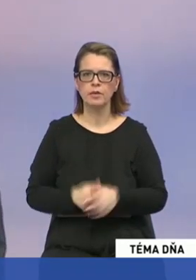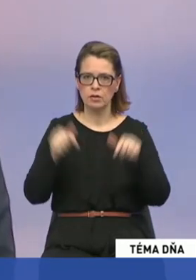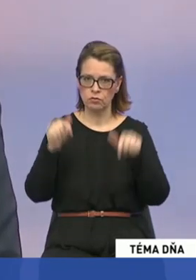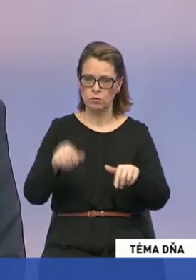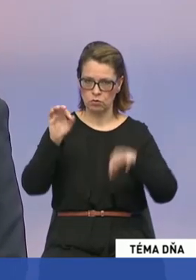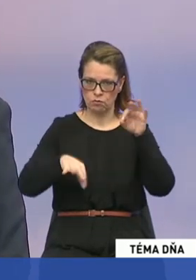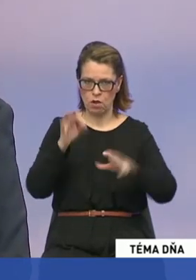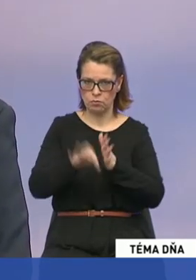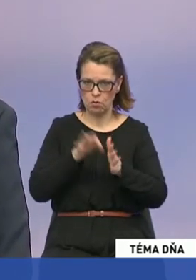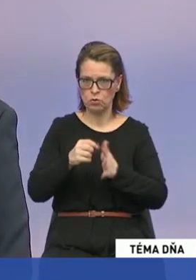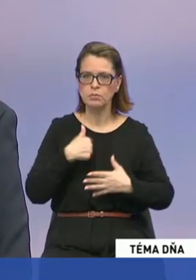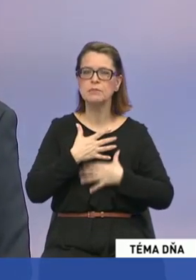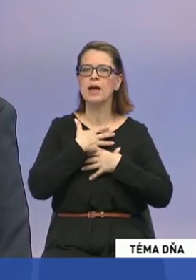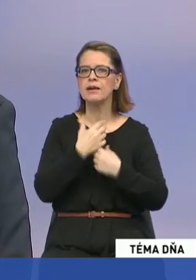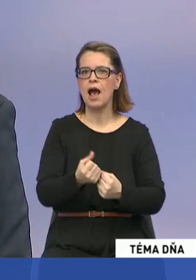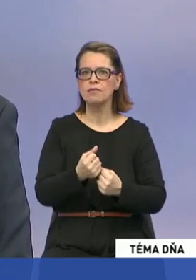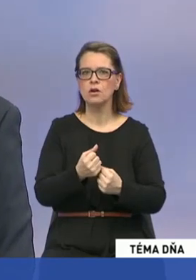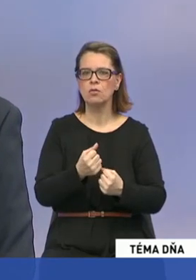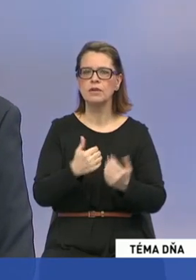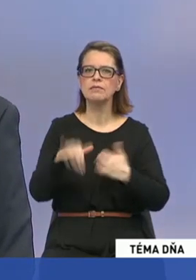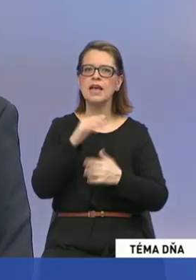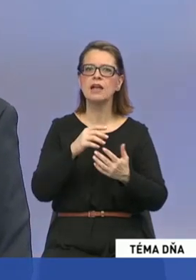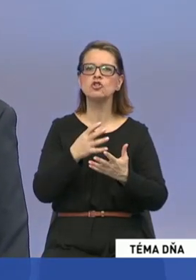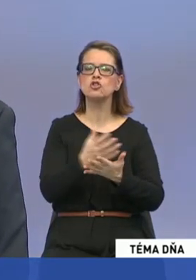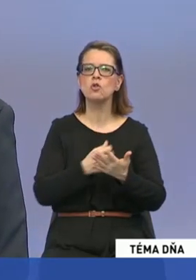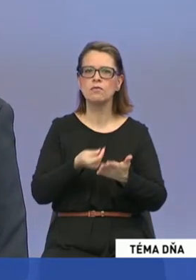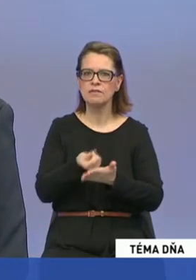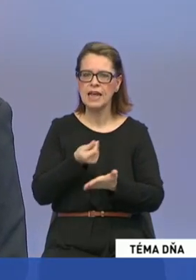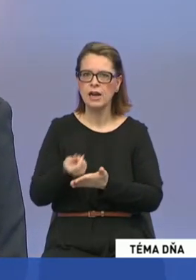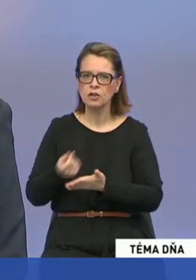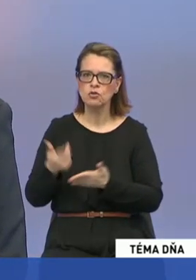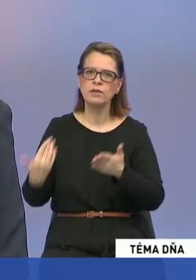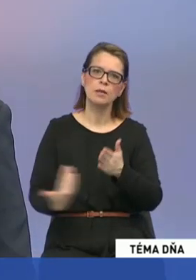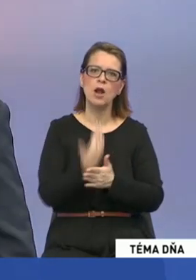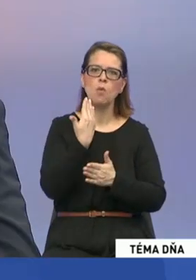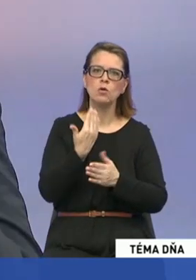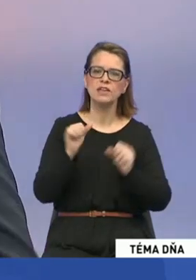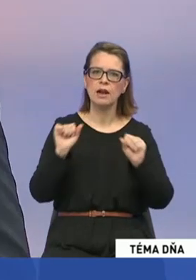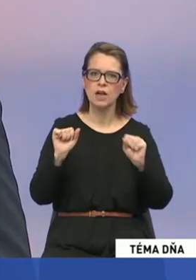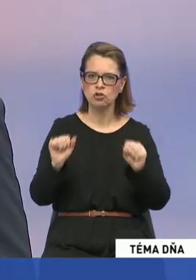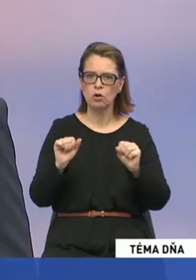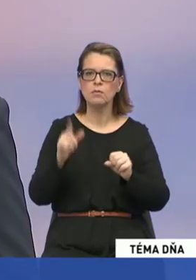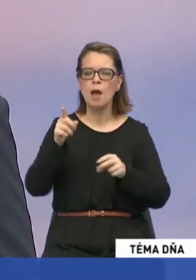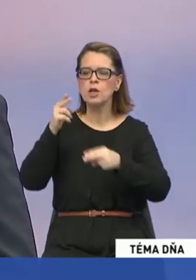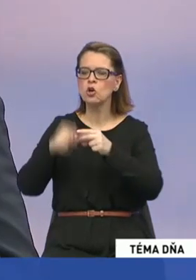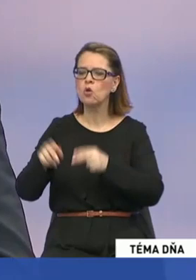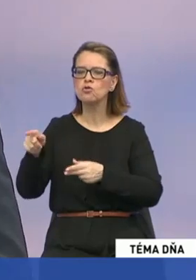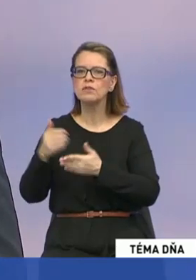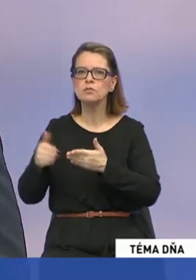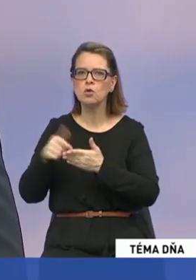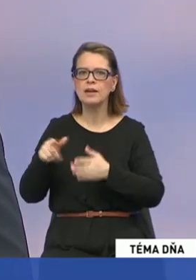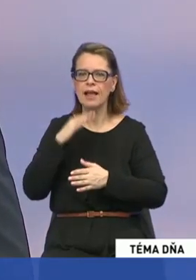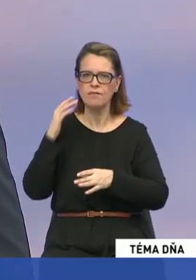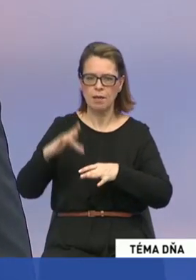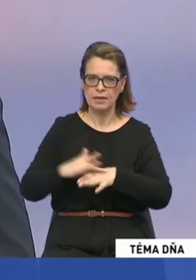sme navrhovali napríklad viazdrové financovanie pre obnoviteľné zdroje. To znamená, aby ten koncový spotrebiteľ to až tak